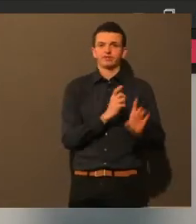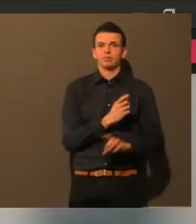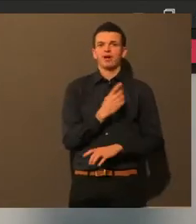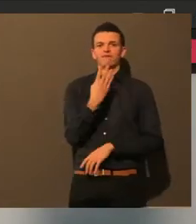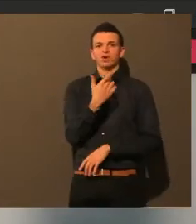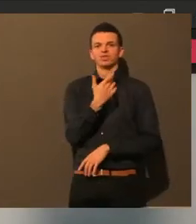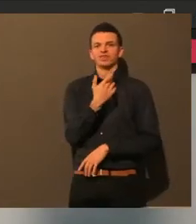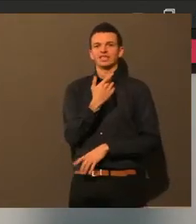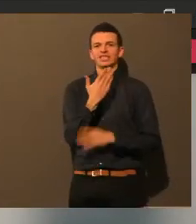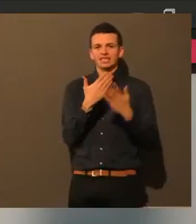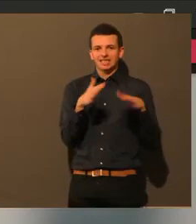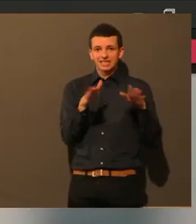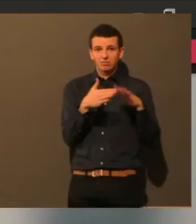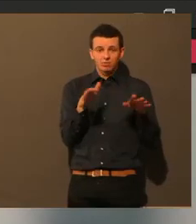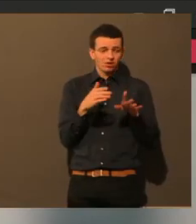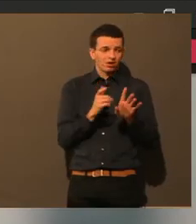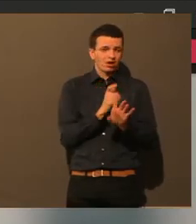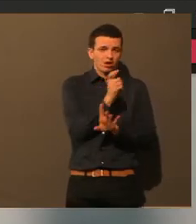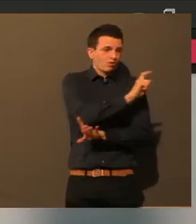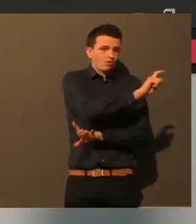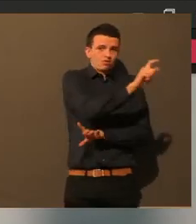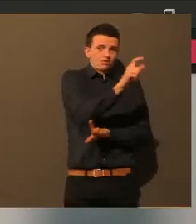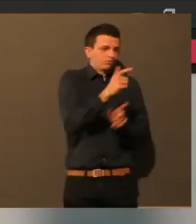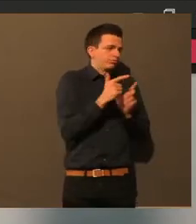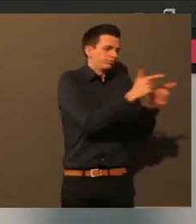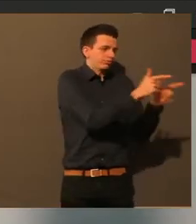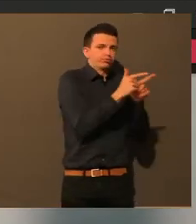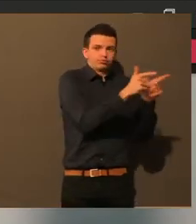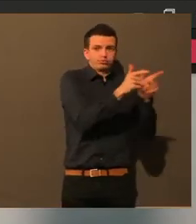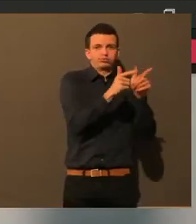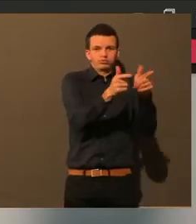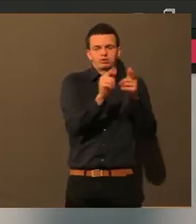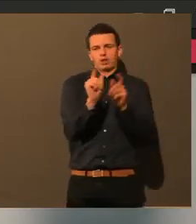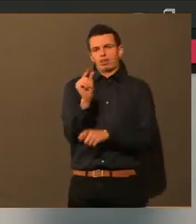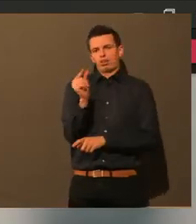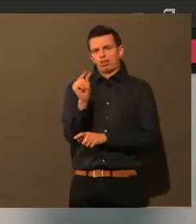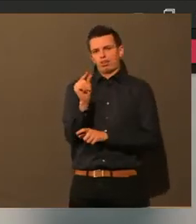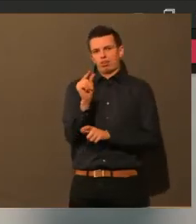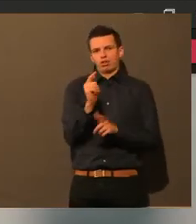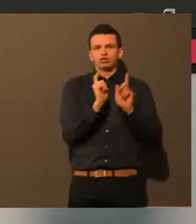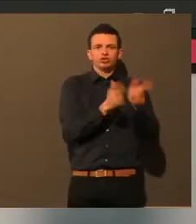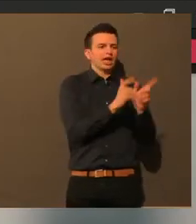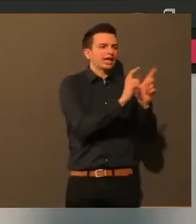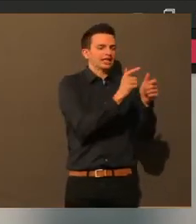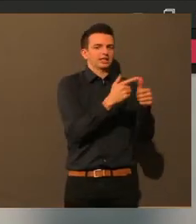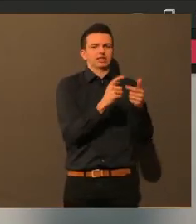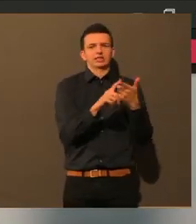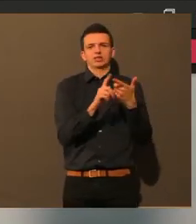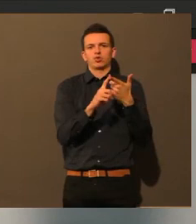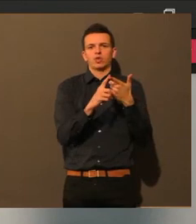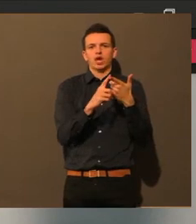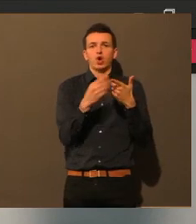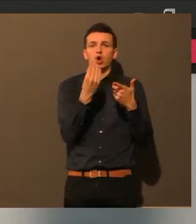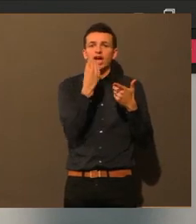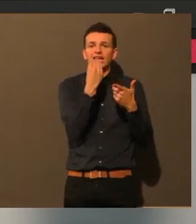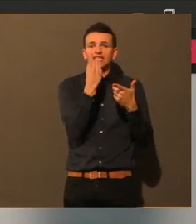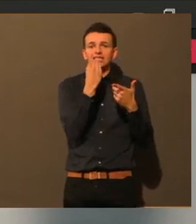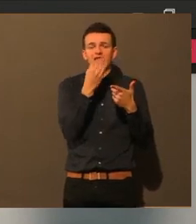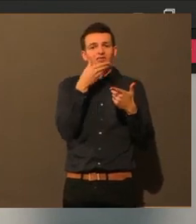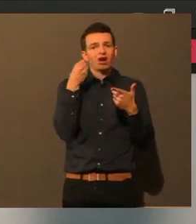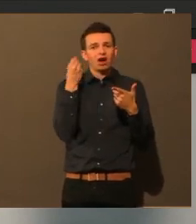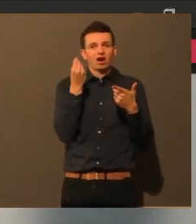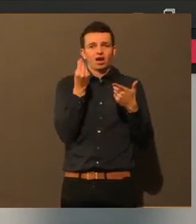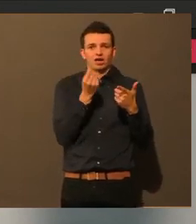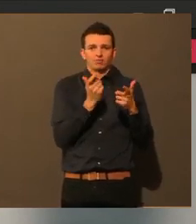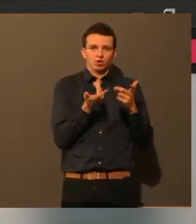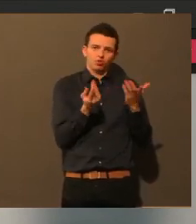und da eben auch mit kleinen Geschenken und vor allem mit warmen Essen auch entsprechend versorgen. Vielleicht kann man ja überlegen, ob